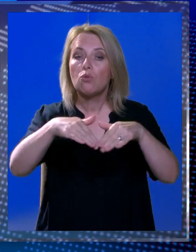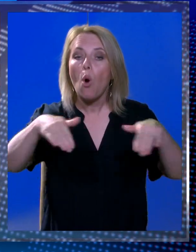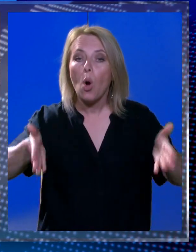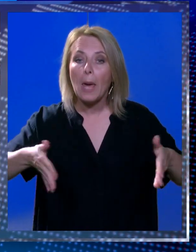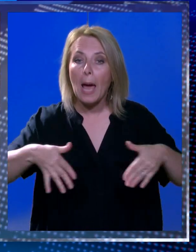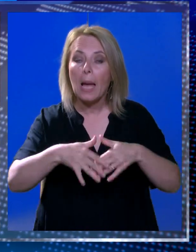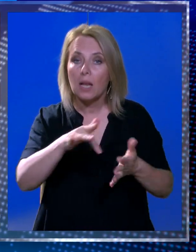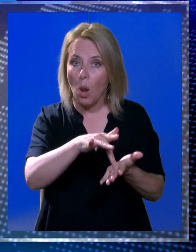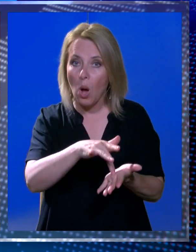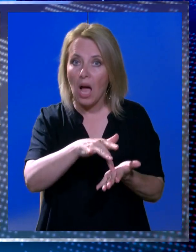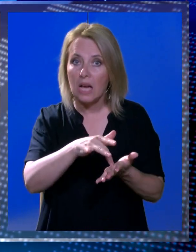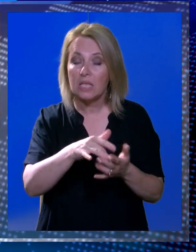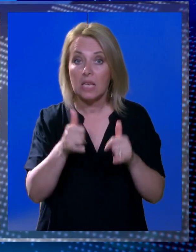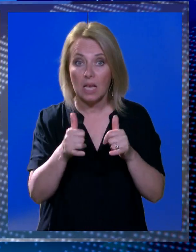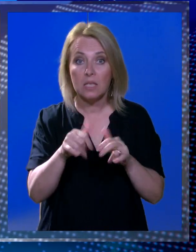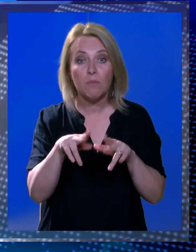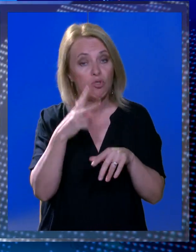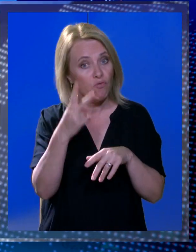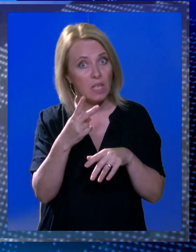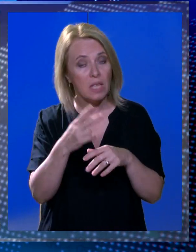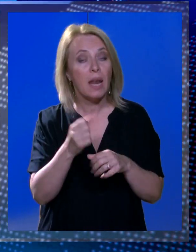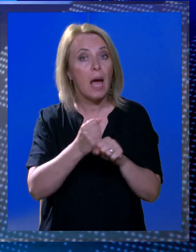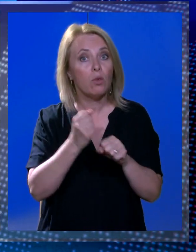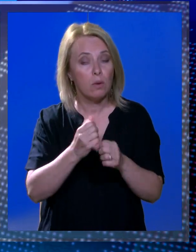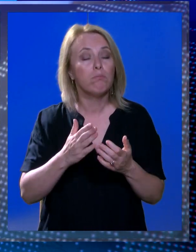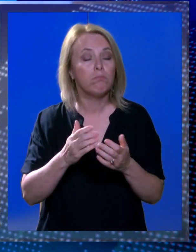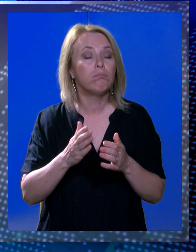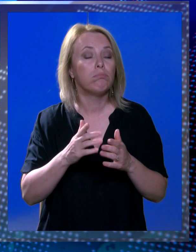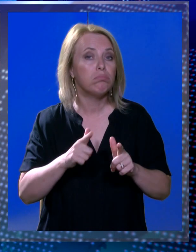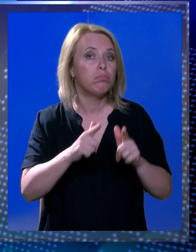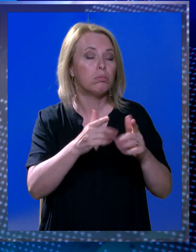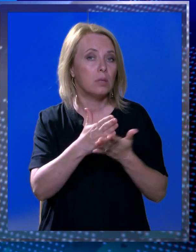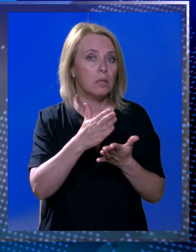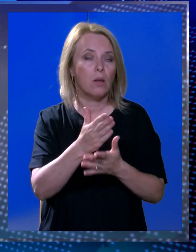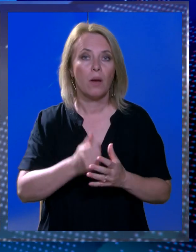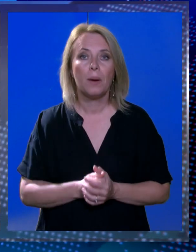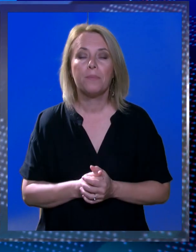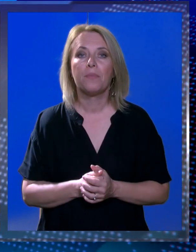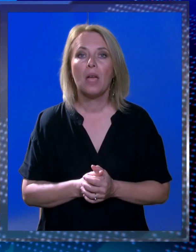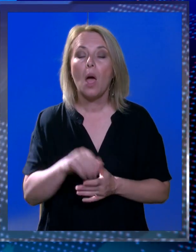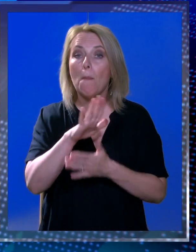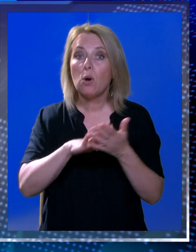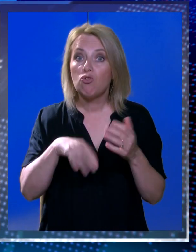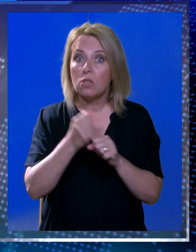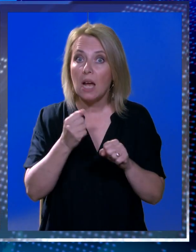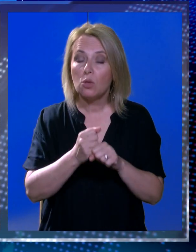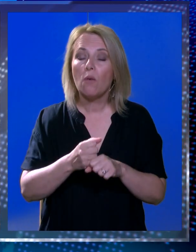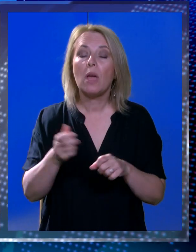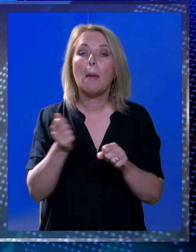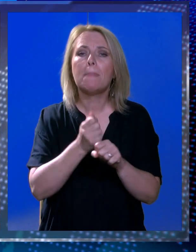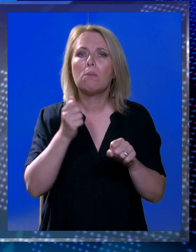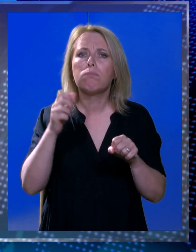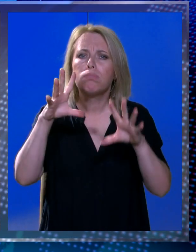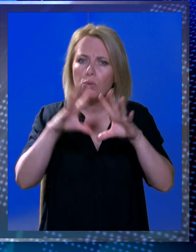a u listopadu se može vidjeti kako su radovi i dalje u punoj snazi. Točnije započeli su radovi